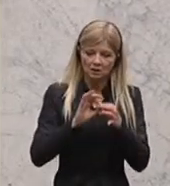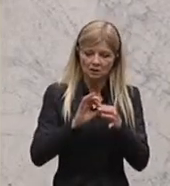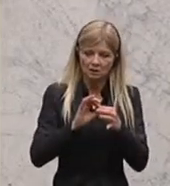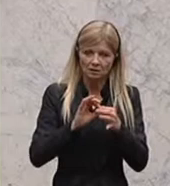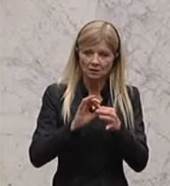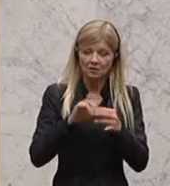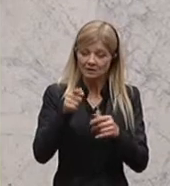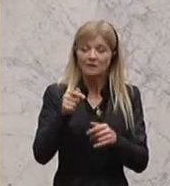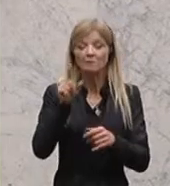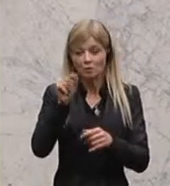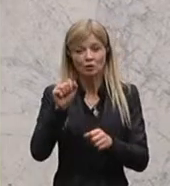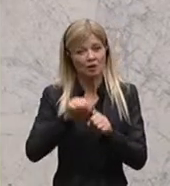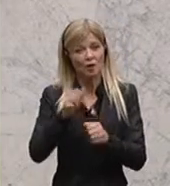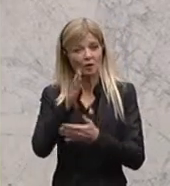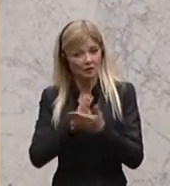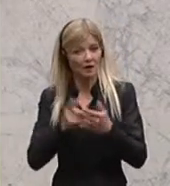auch der Leistungsvereinbarung.